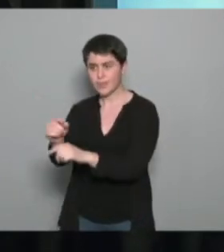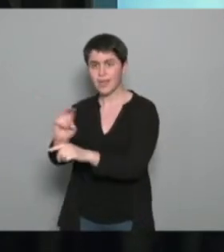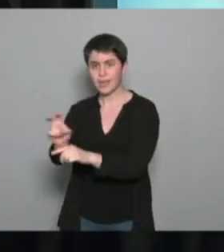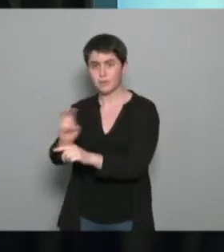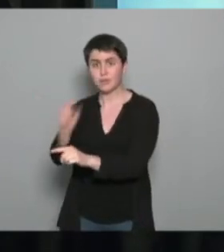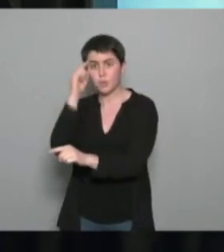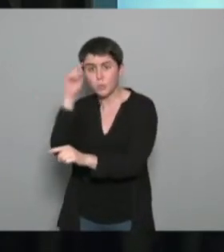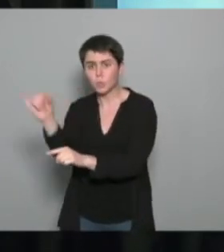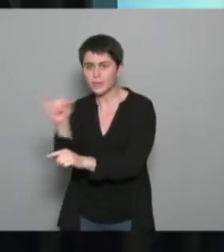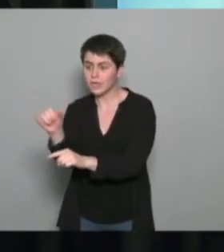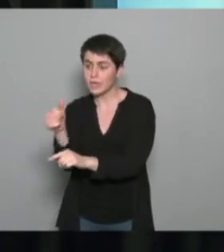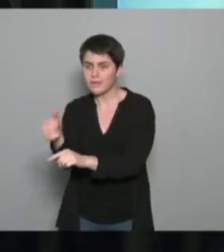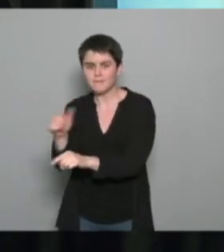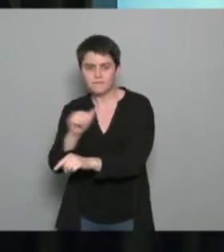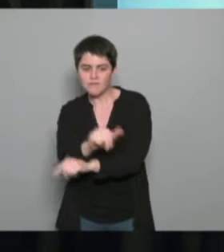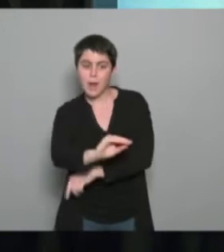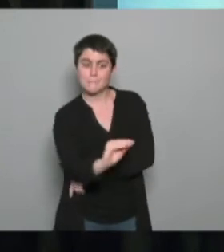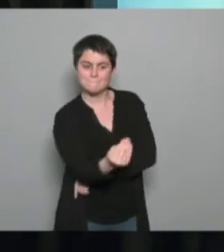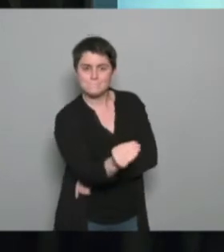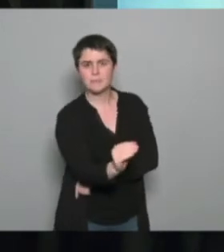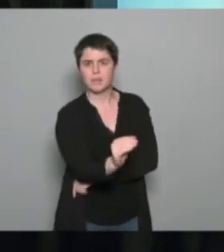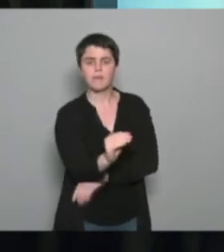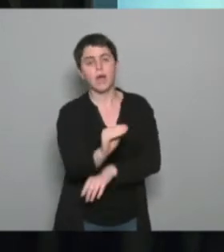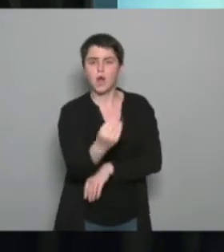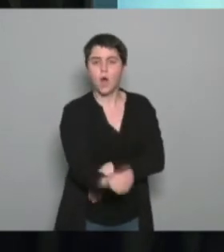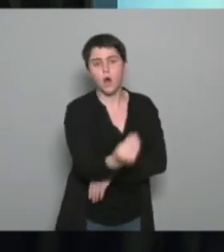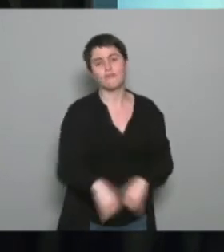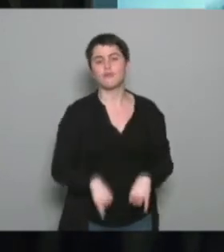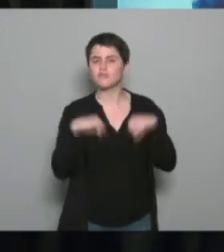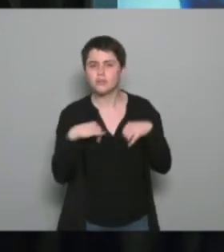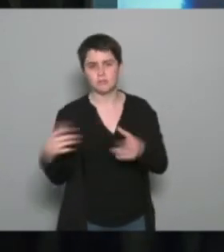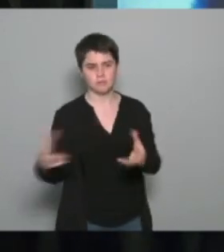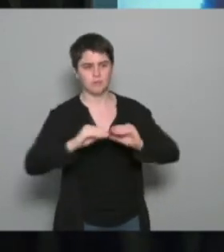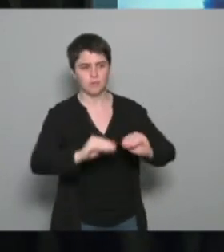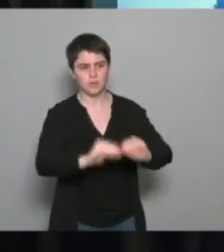pratique du baby hand et à la pratique du handfit qui est un peu la pratique sport santé